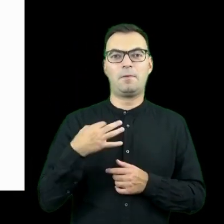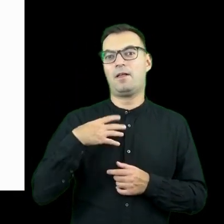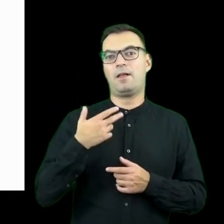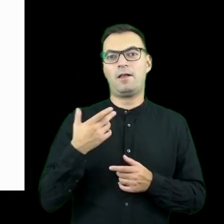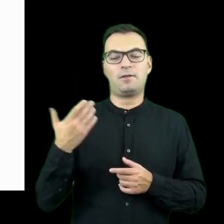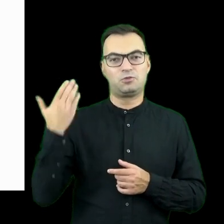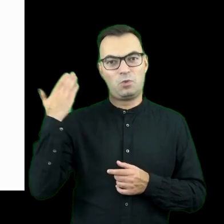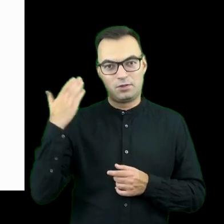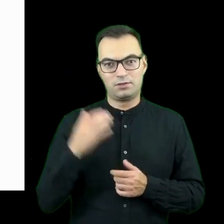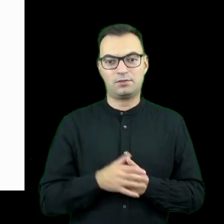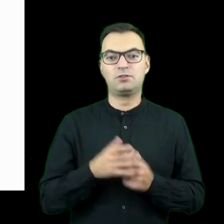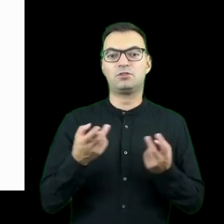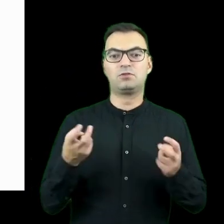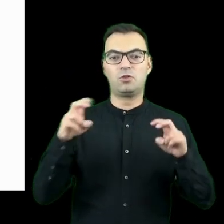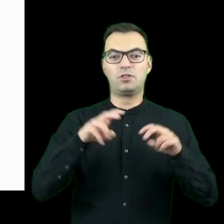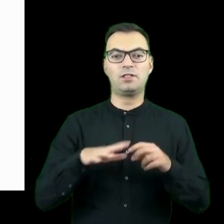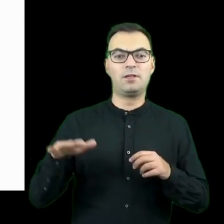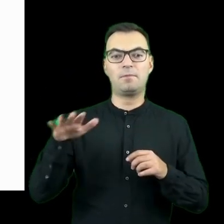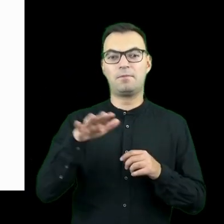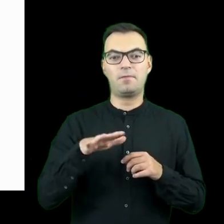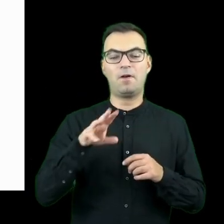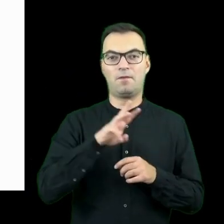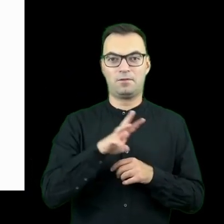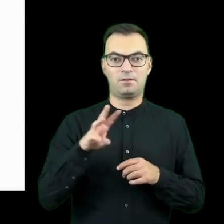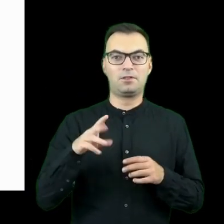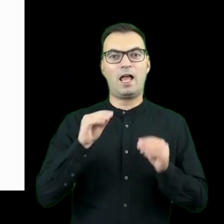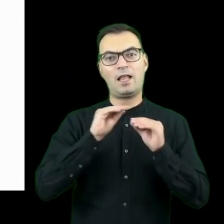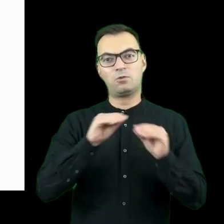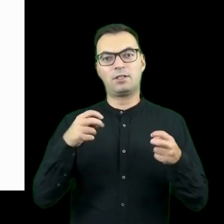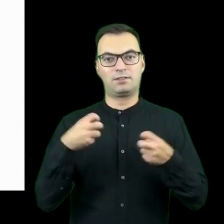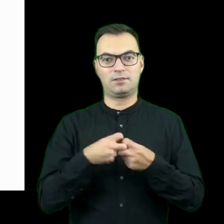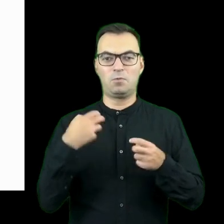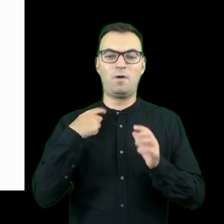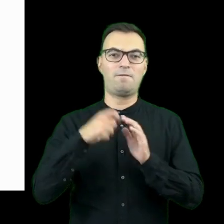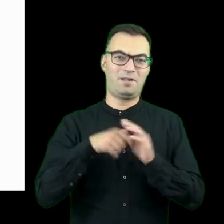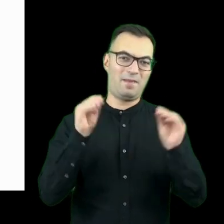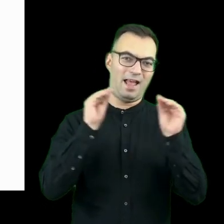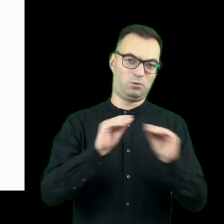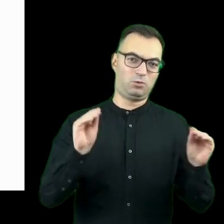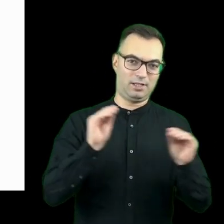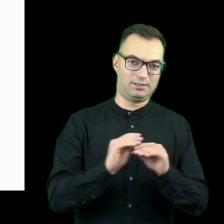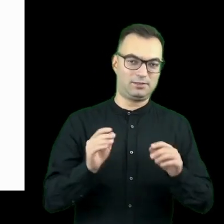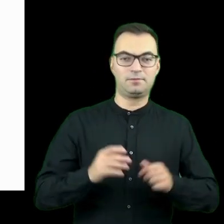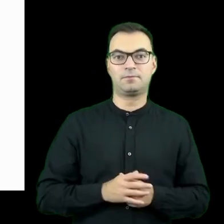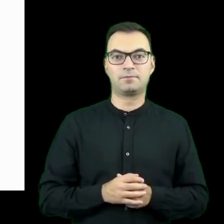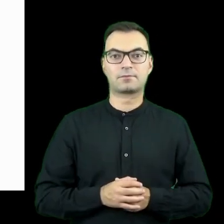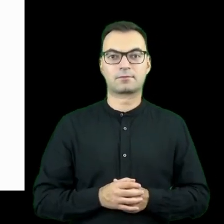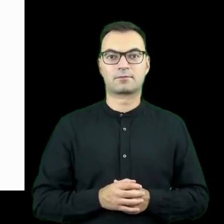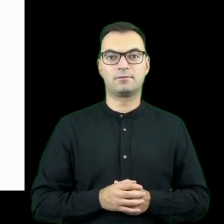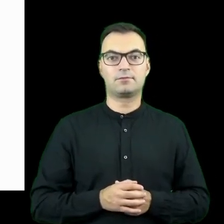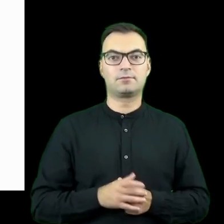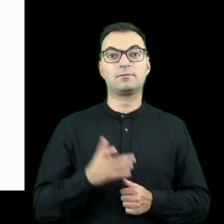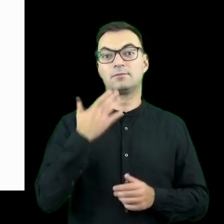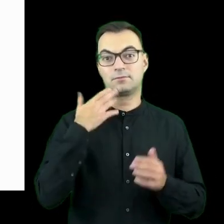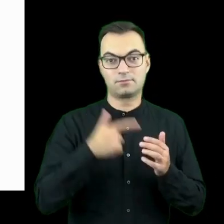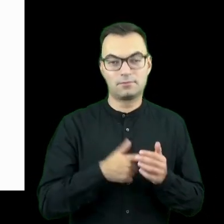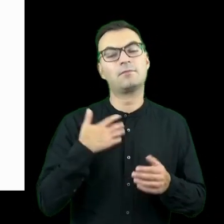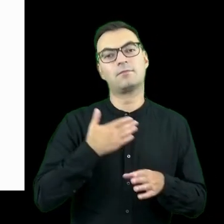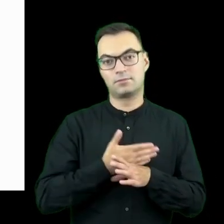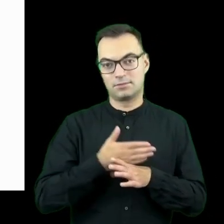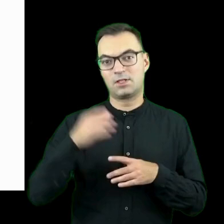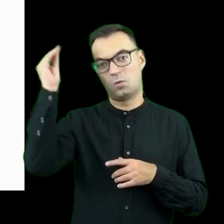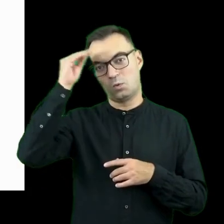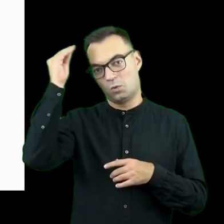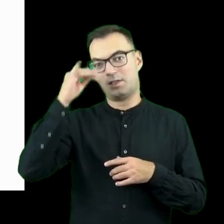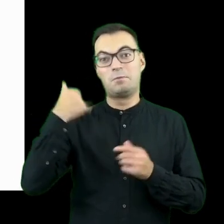-profit, stworzyli platformę umożliwiającą edukację online, na której były firmy edukacyjne pozwalające kontynuować